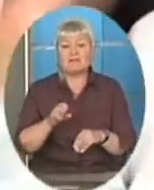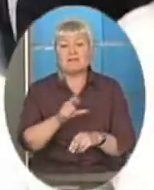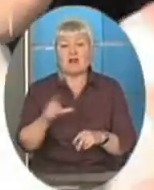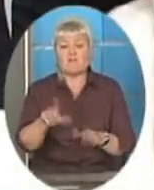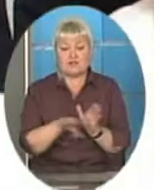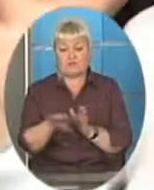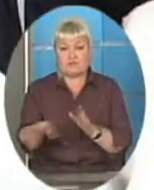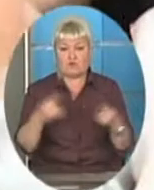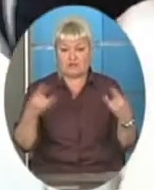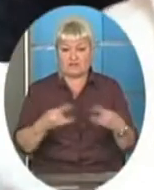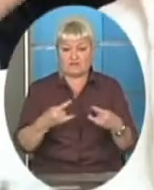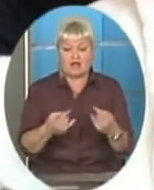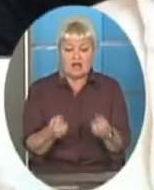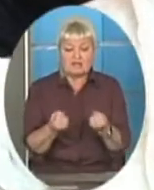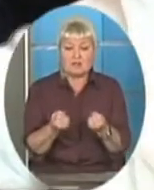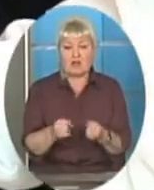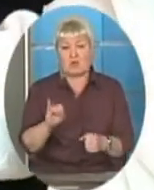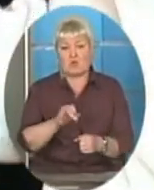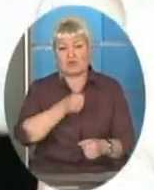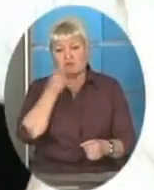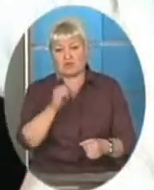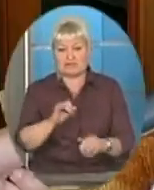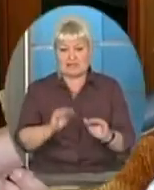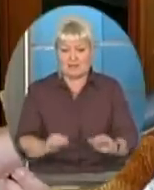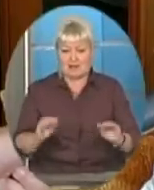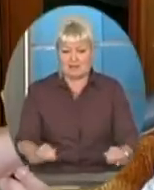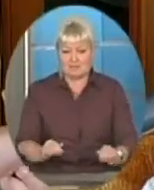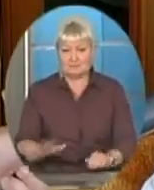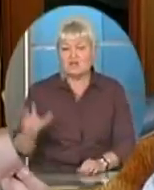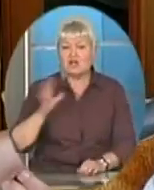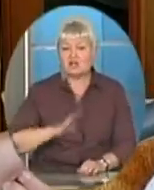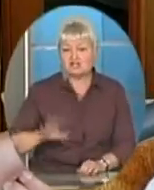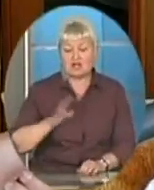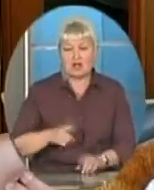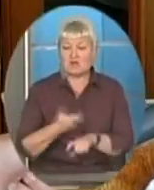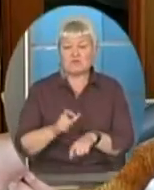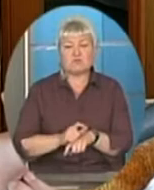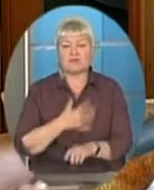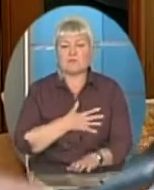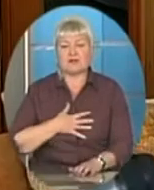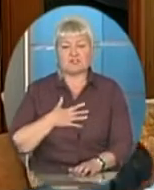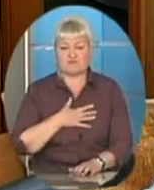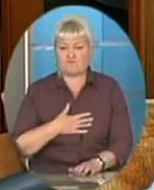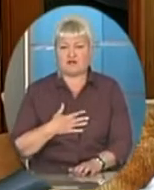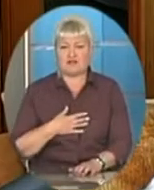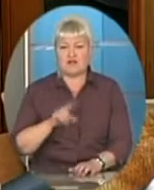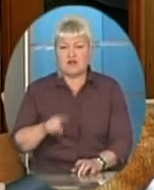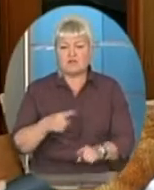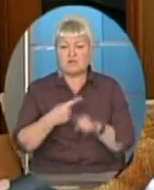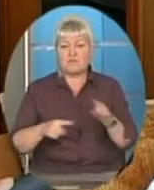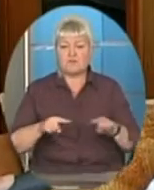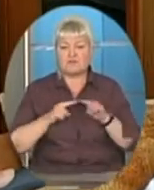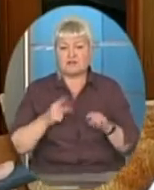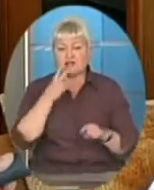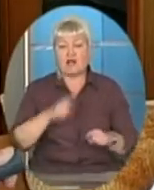телевізора. Тримали кулаки і дорослі, і малі. Чекали, дуже переживали, тому що і півфінали дивилися,